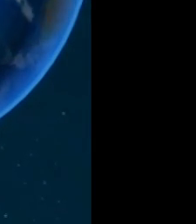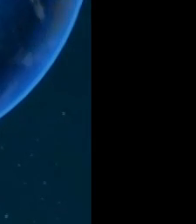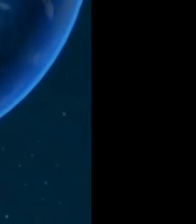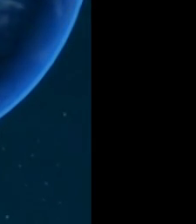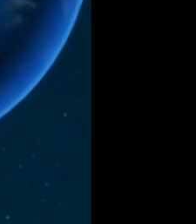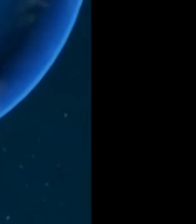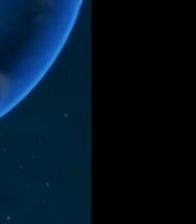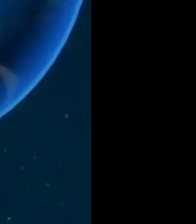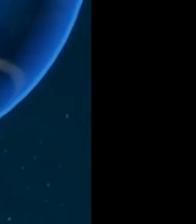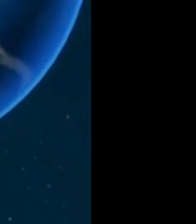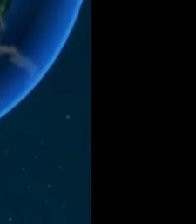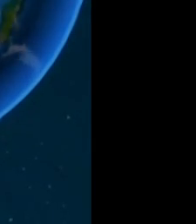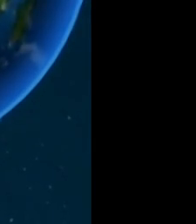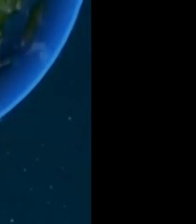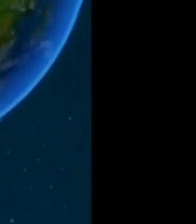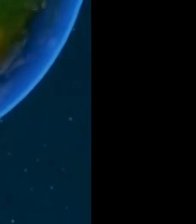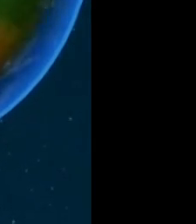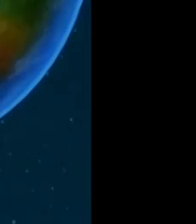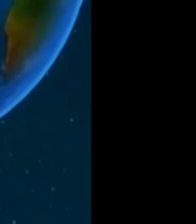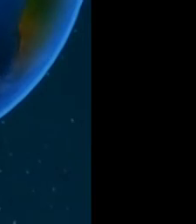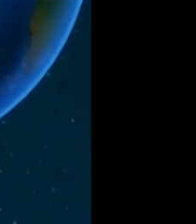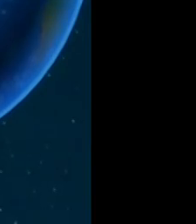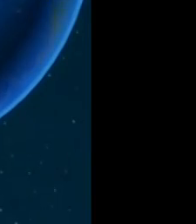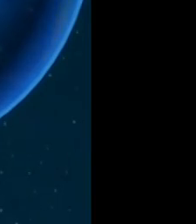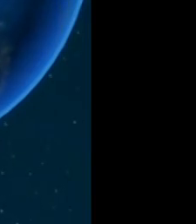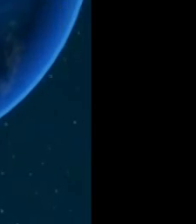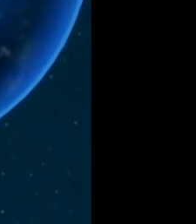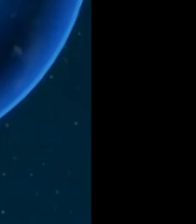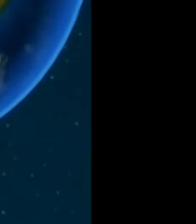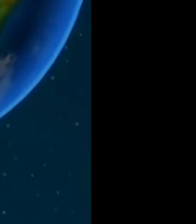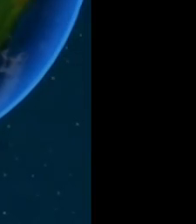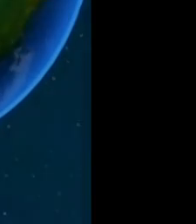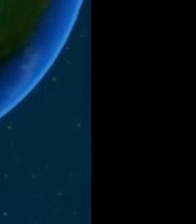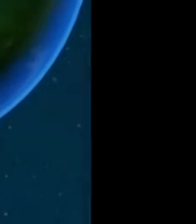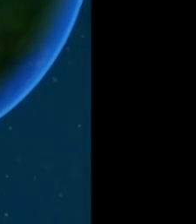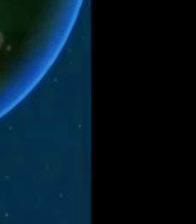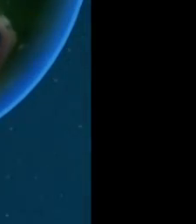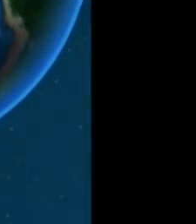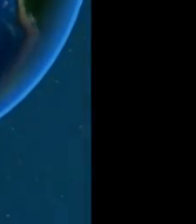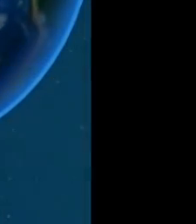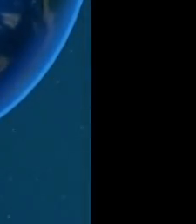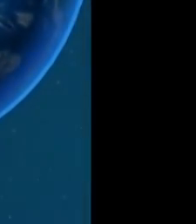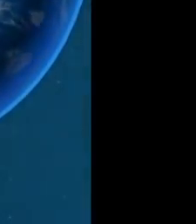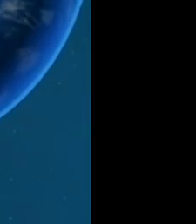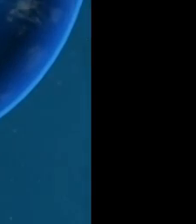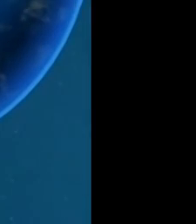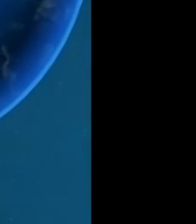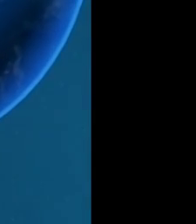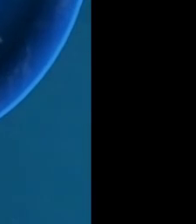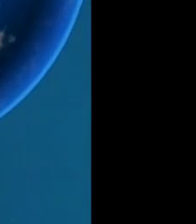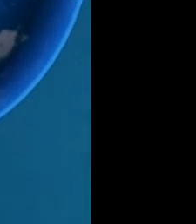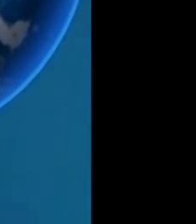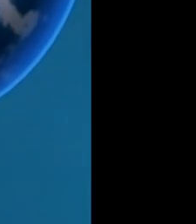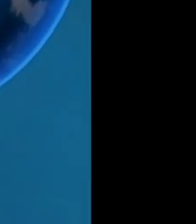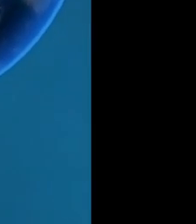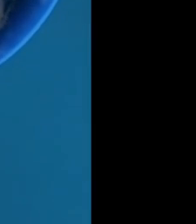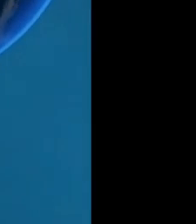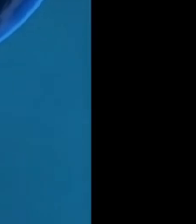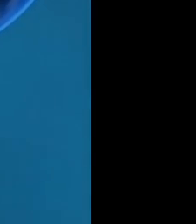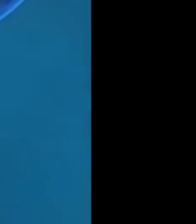Редактор.Егорова Корректор А.Егорова